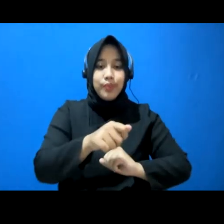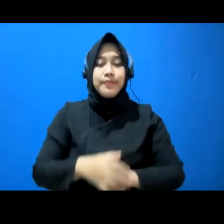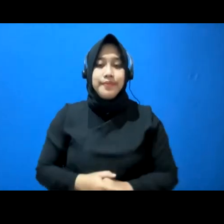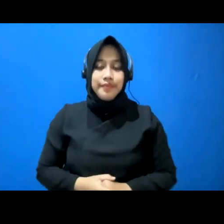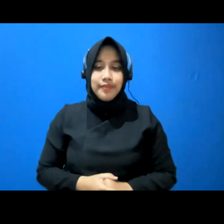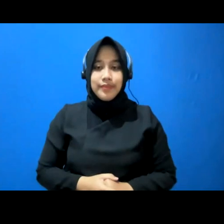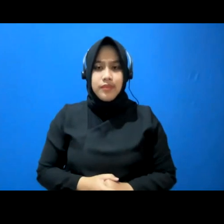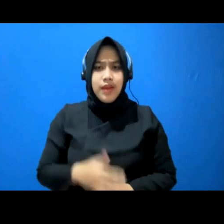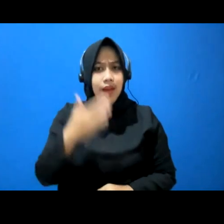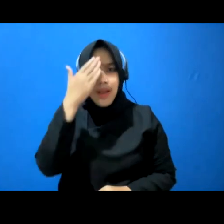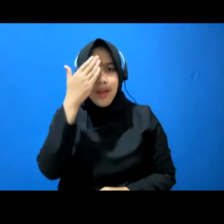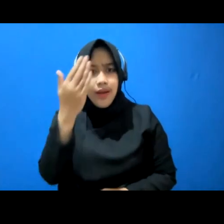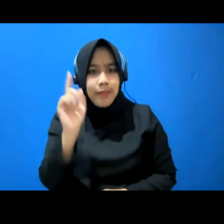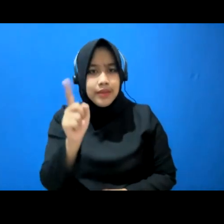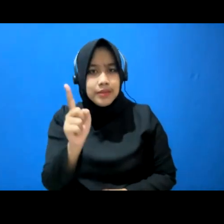Kenapa?